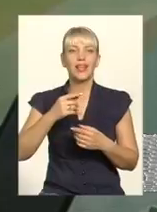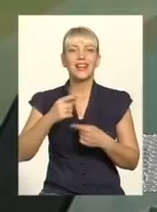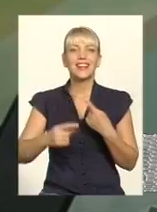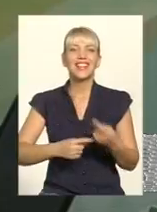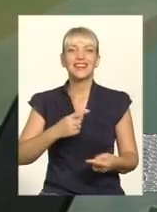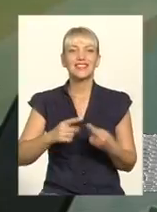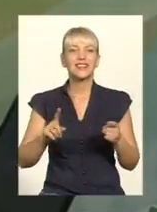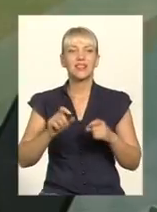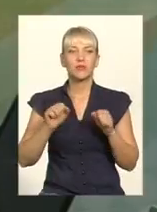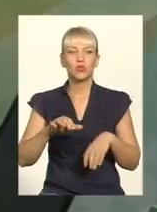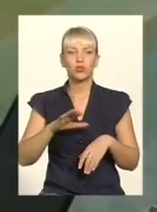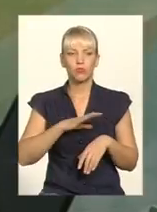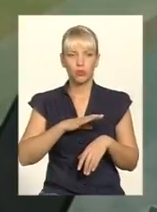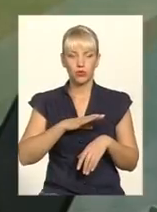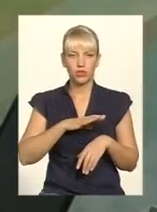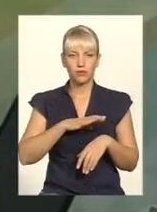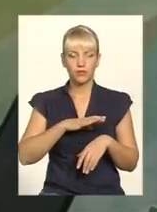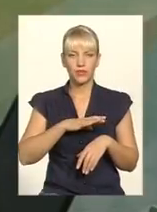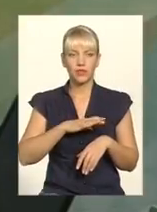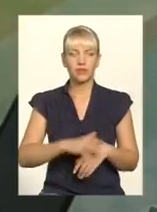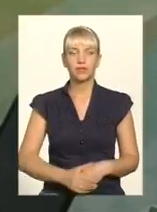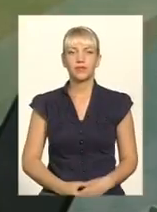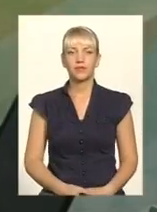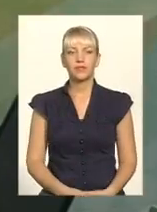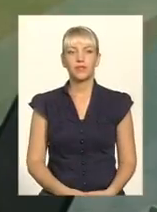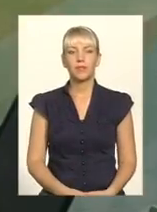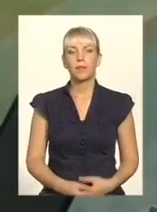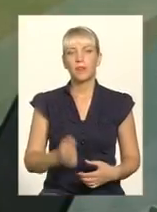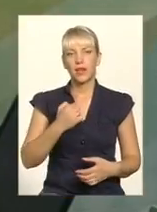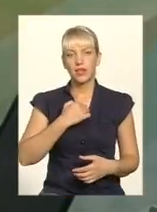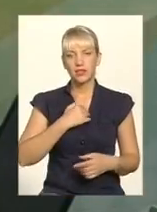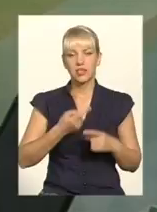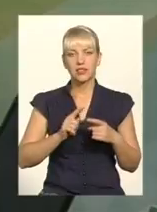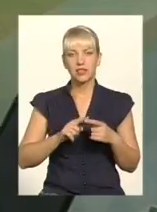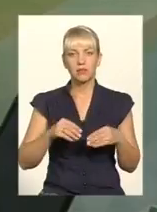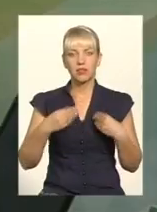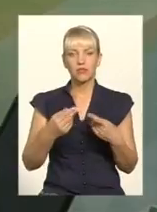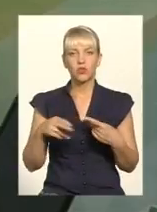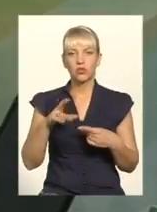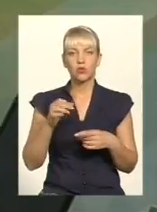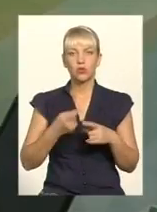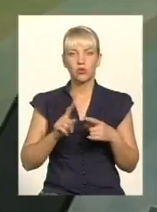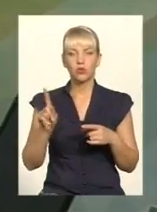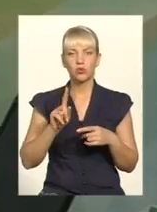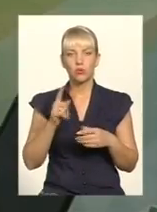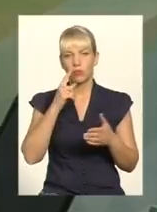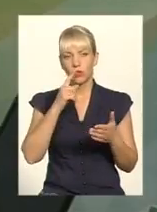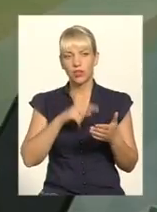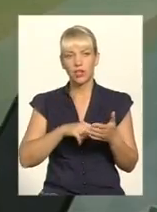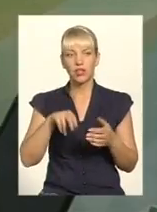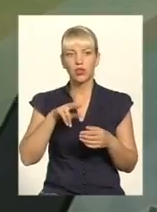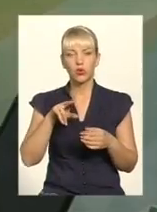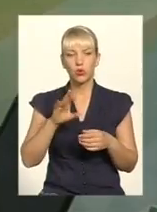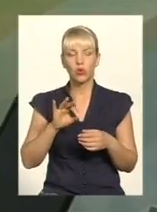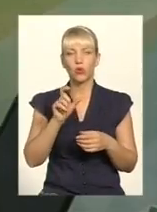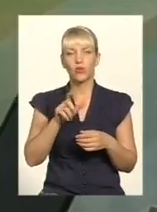вчиняючи ті чи інші незаконні операції. На жаль, це й приводить до того, що зброя попадає до людей, які не сильно вміють нею